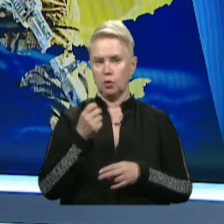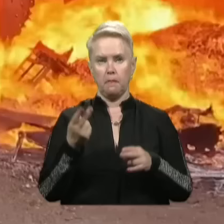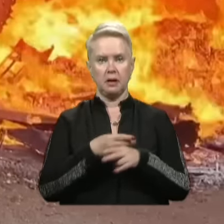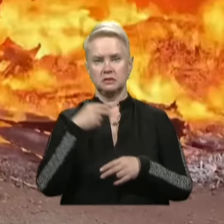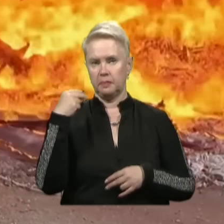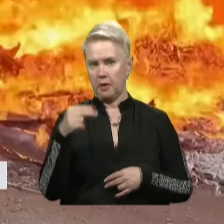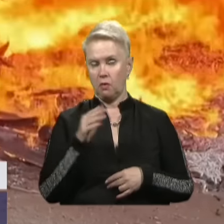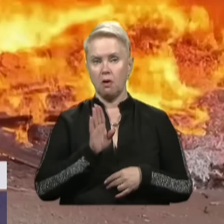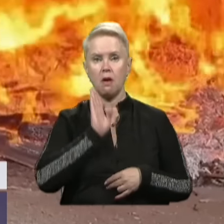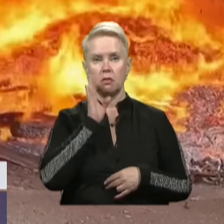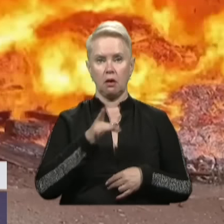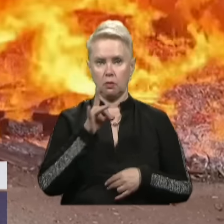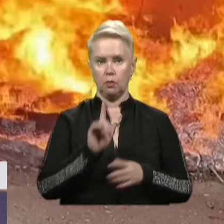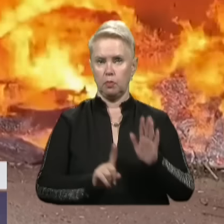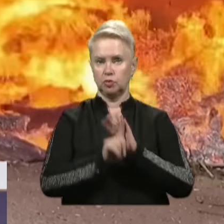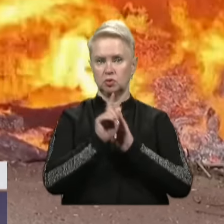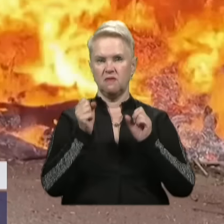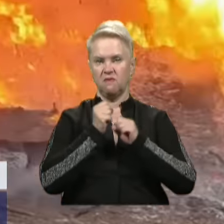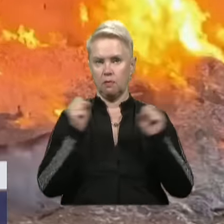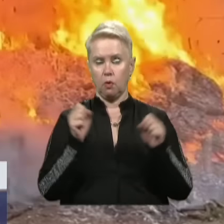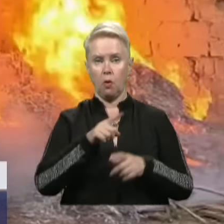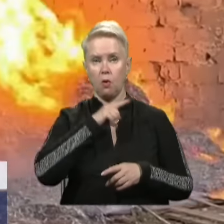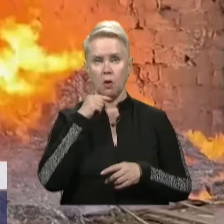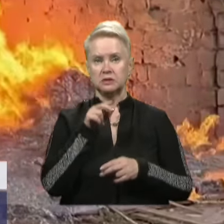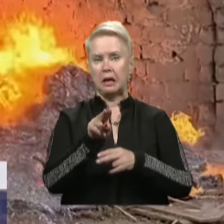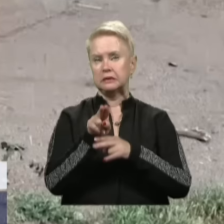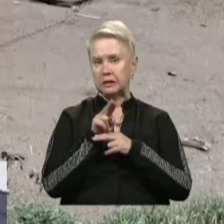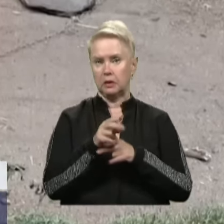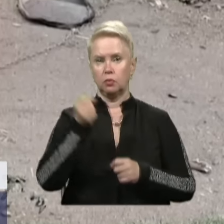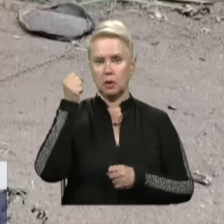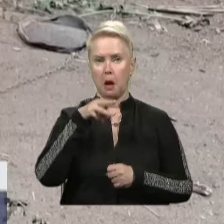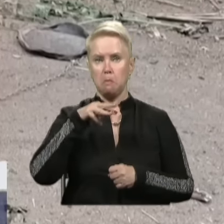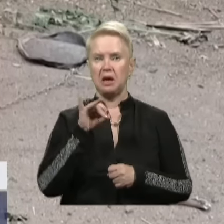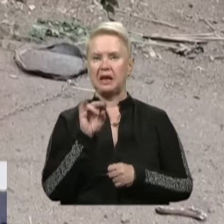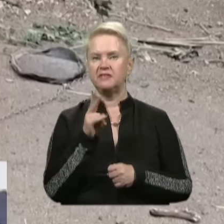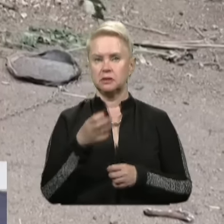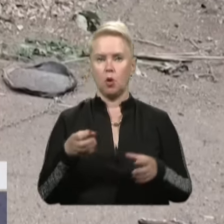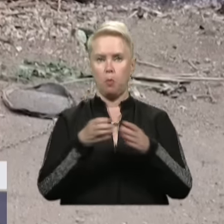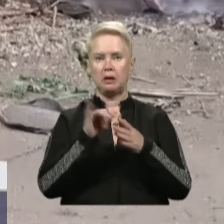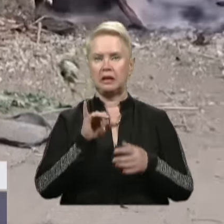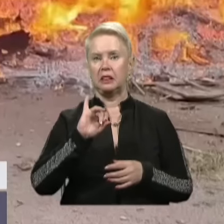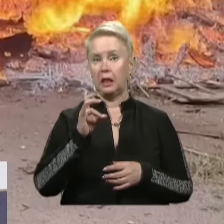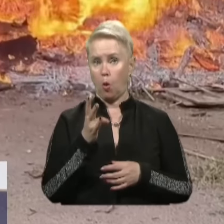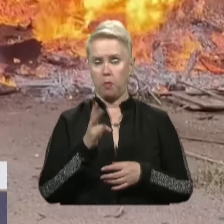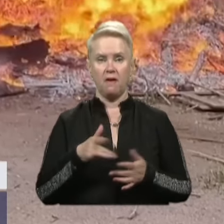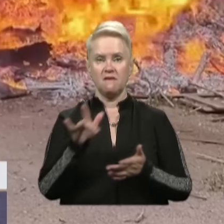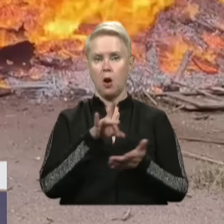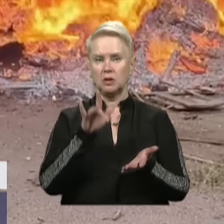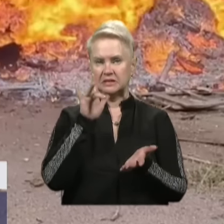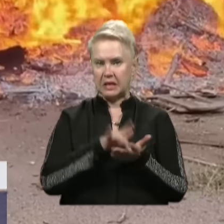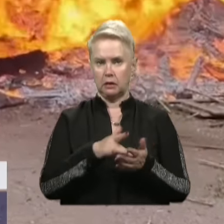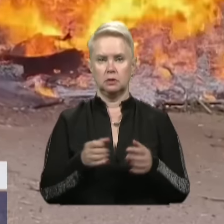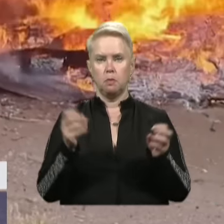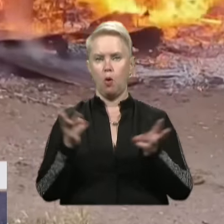безперервно. Ранок в районі знов почався з вибухів. Росіяни з артилерії вдарили по Мирівській громаді та Нікополю. В райцентрі виникла